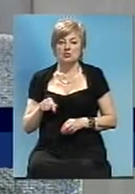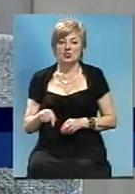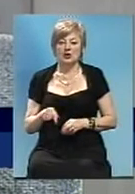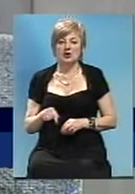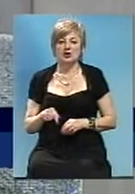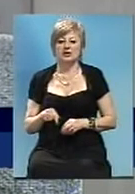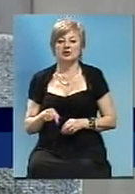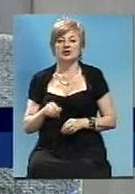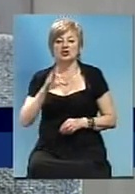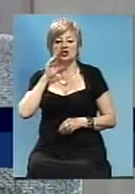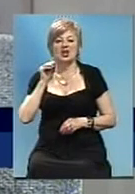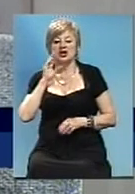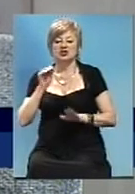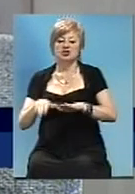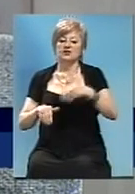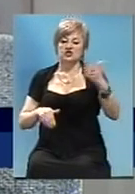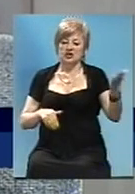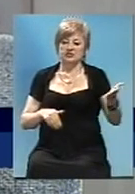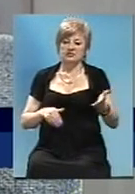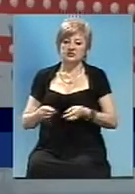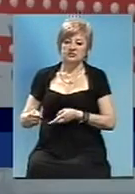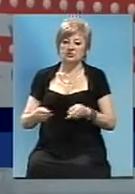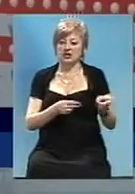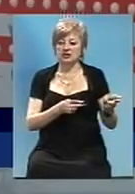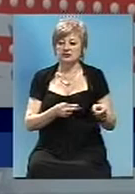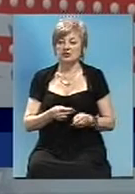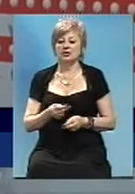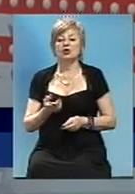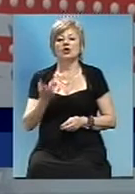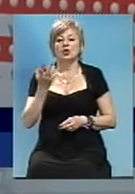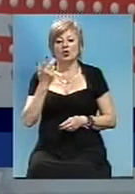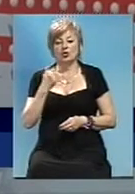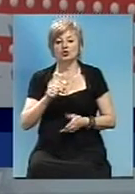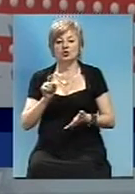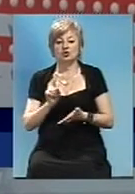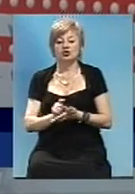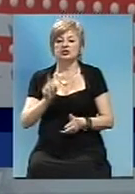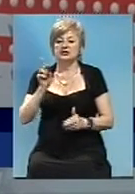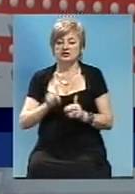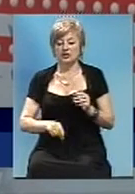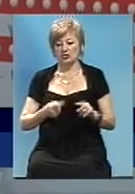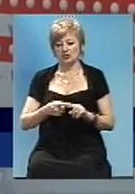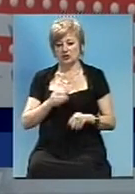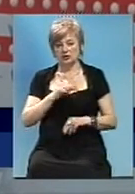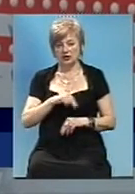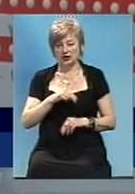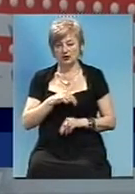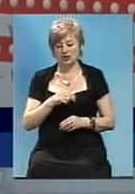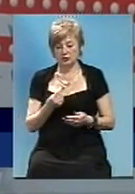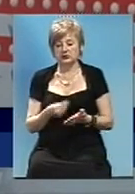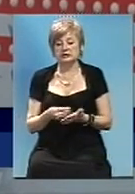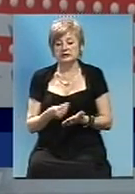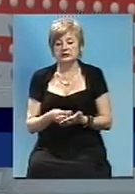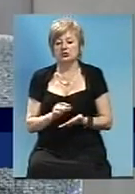переїзд на Шевченковському районі. Коли мають бути завершені ці роботи? За умови фінансування,